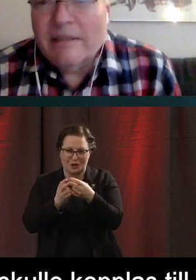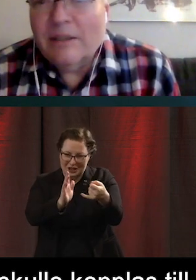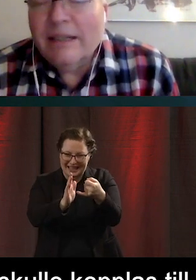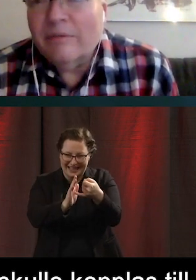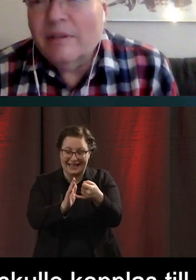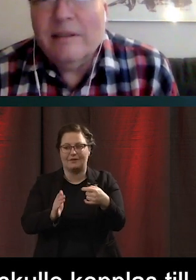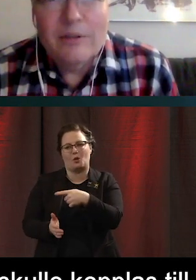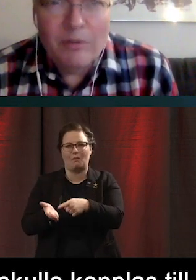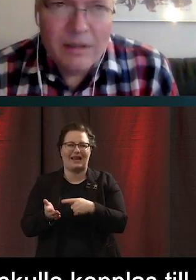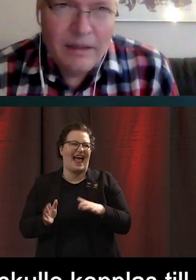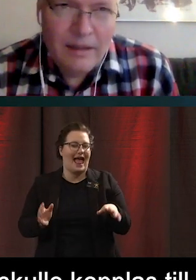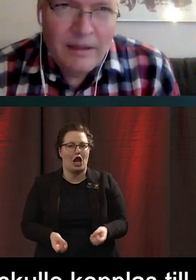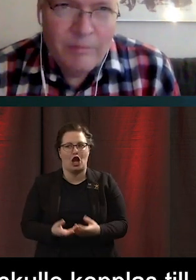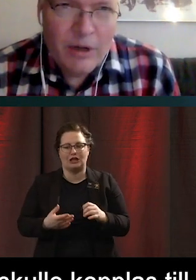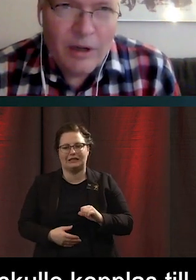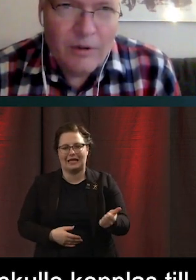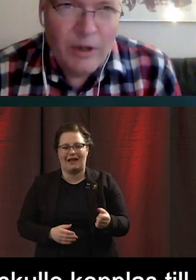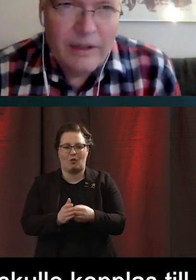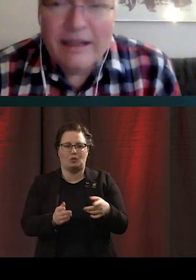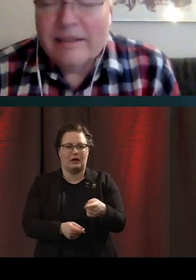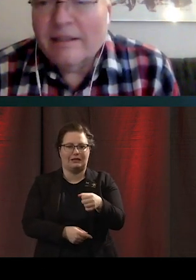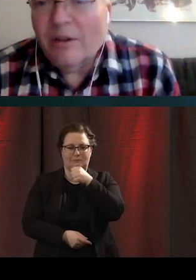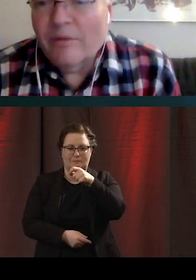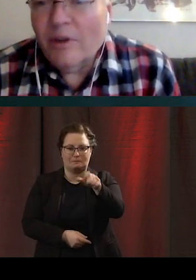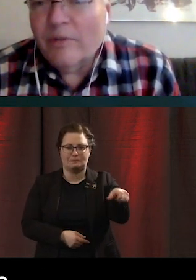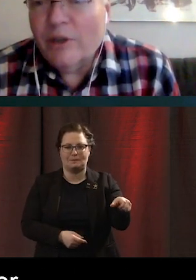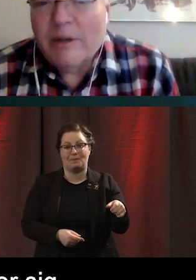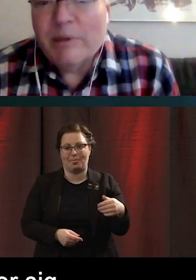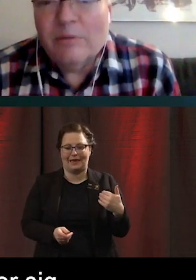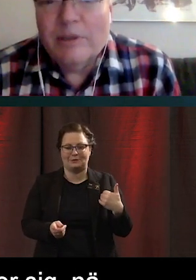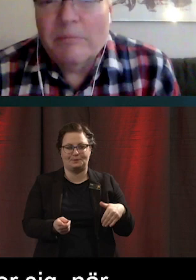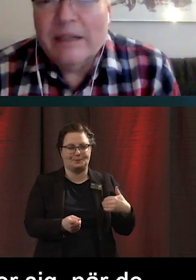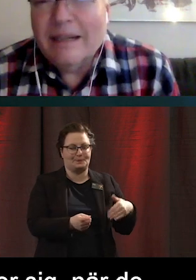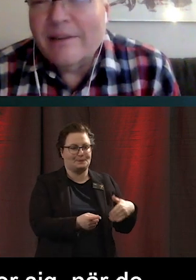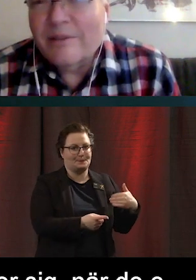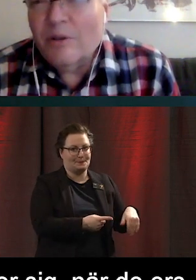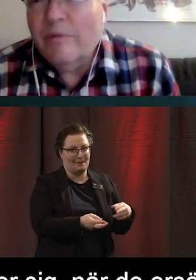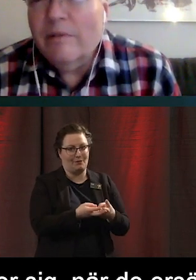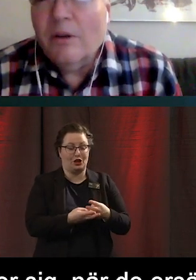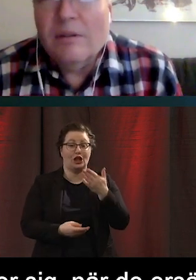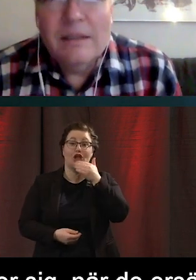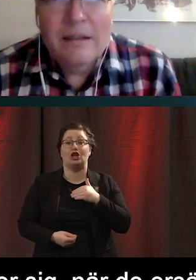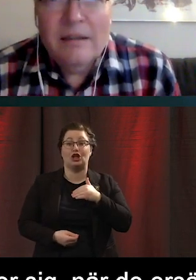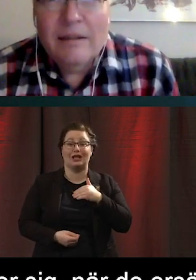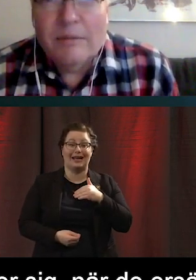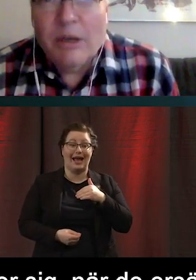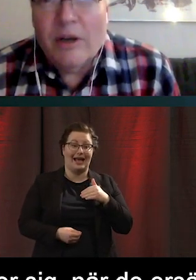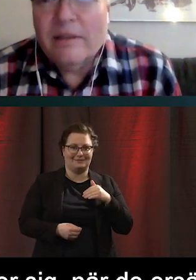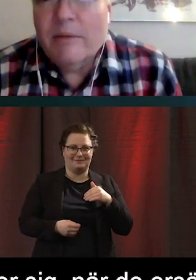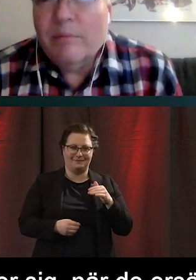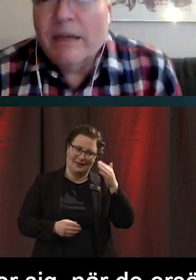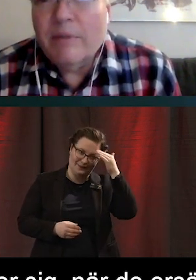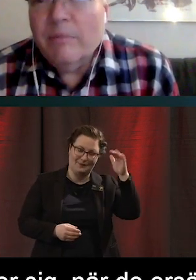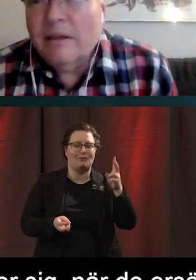löser det sig väl självt när de med hög ålder ersätts av yngre personer som blir äldre. Så kommer vi väl ha liksom